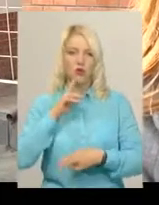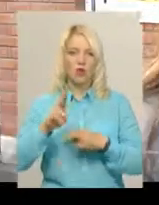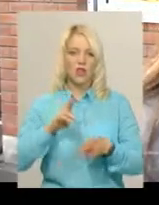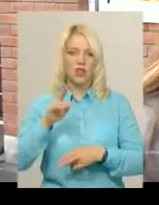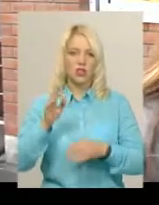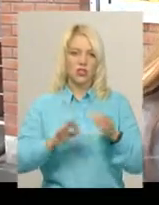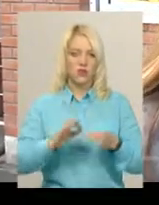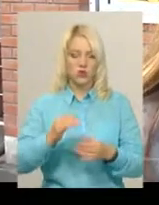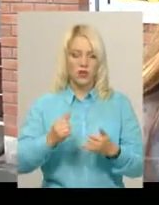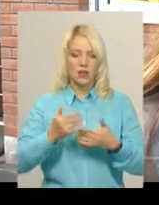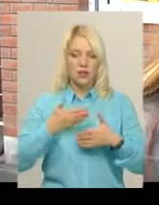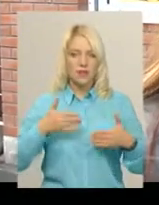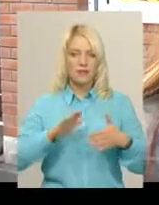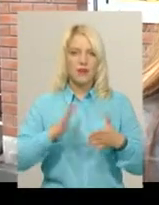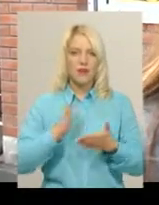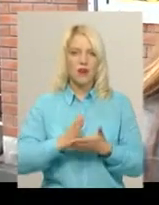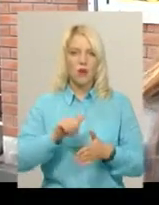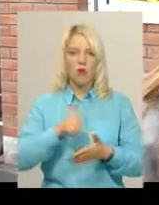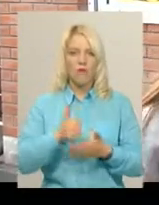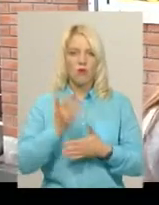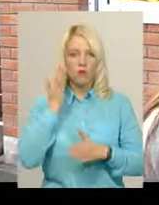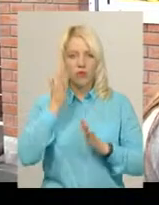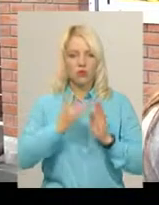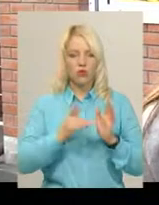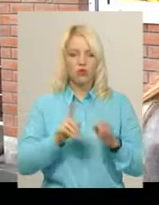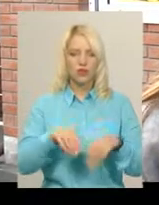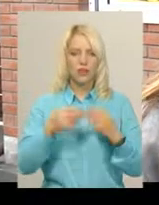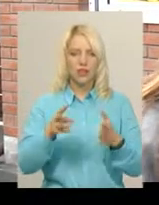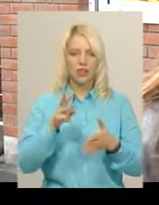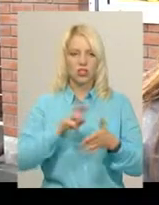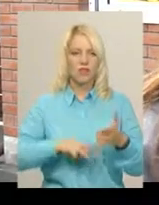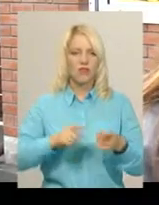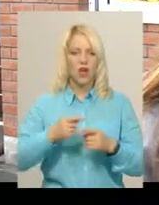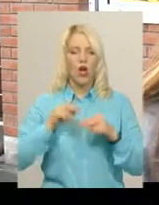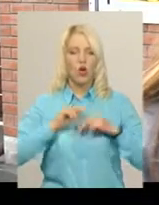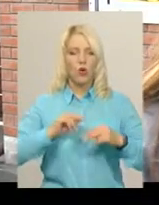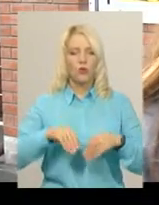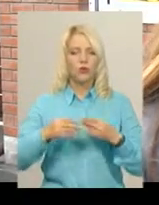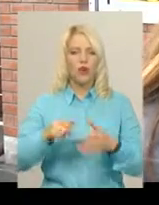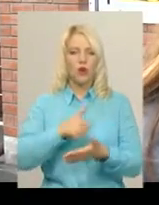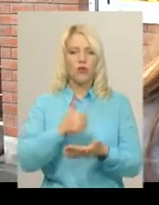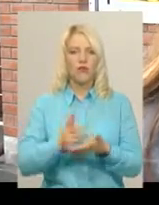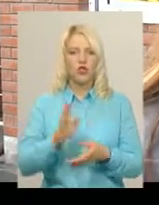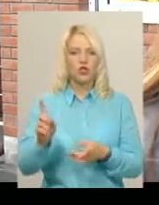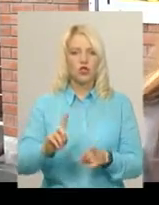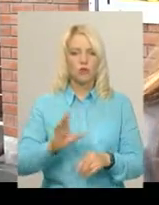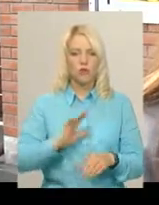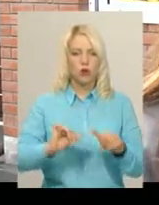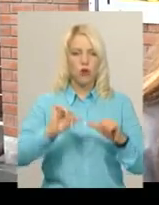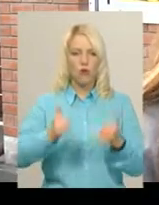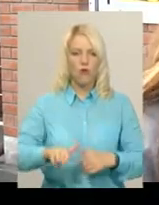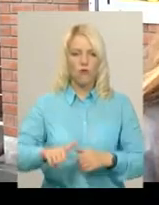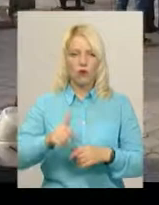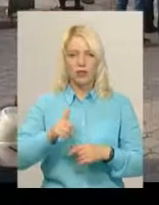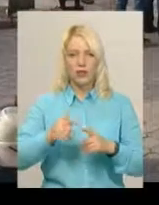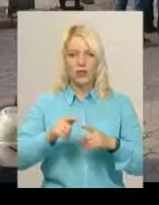до суду. Для нас не є головною метою, щоб винести штраф роботодавцю. Саме головне, щоб він оформлював своїх працівників, відповідно сплачував